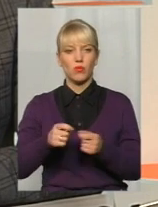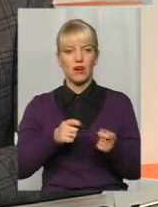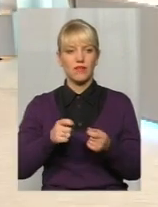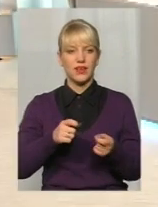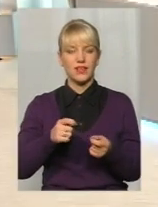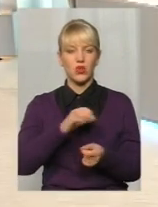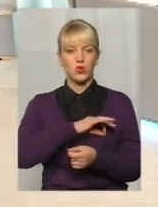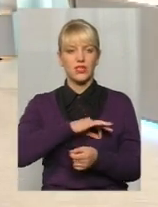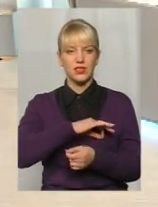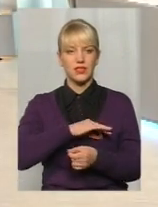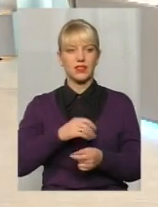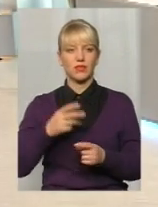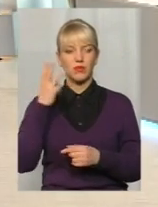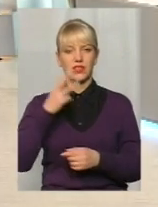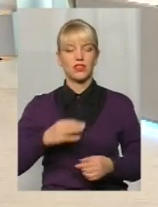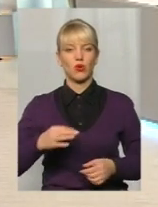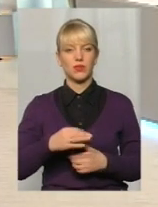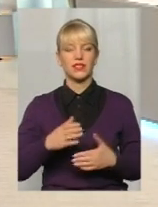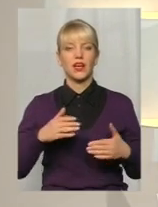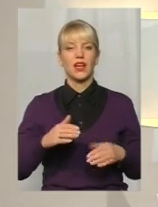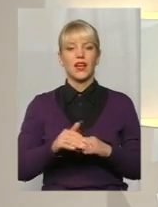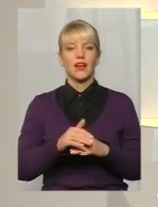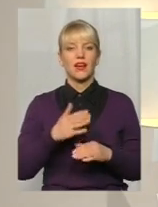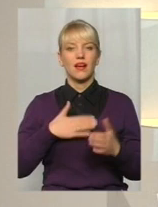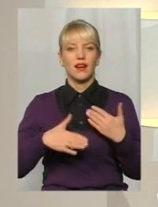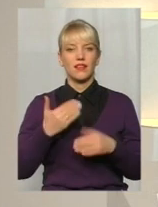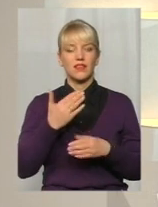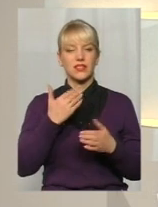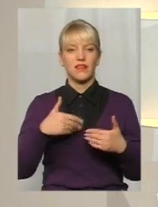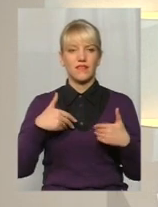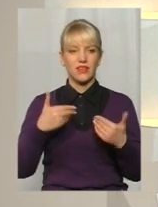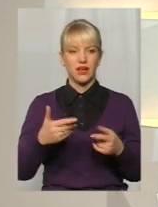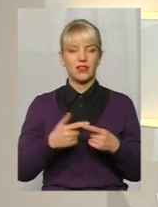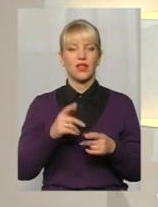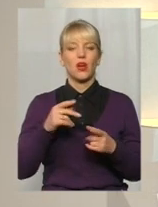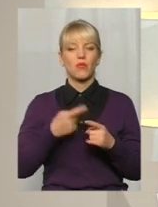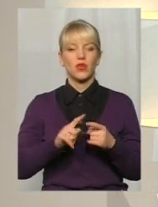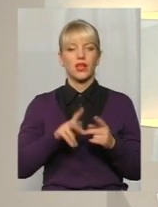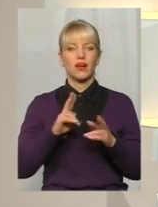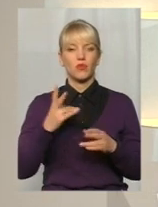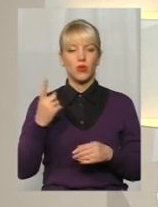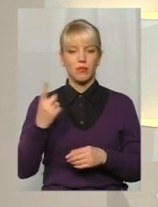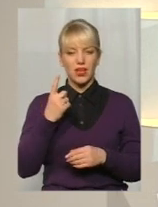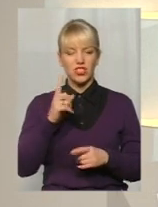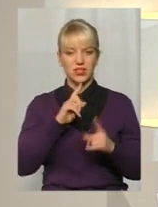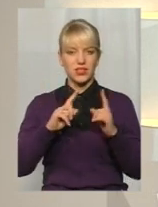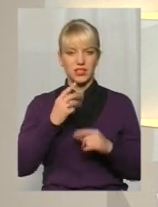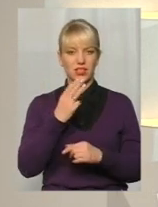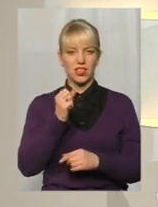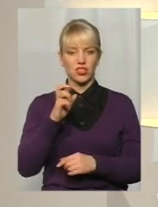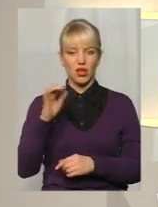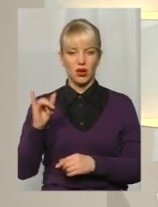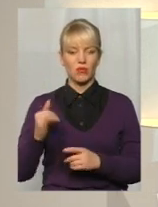області. Рада вас вітати. Про те, як відбулося перше засідання штабу і які інструменти були